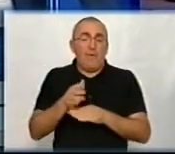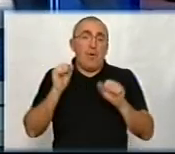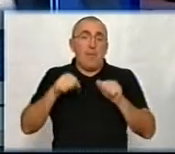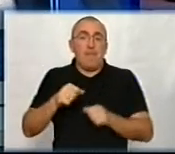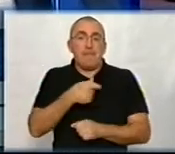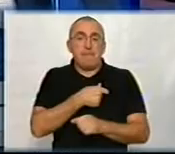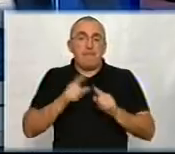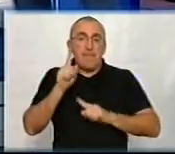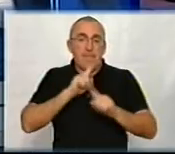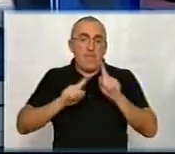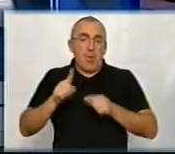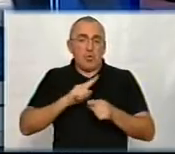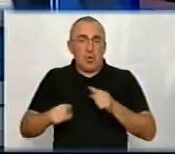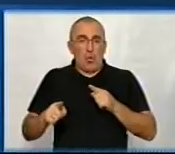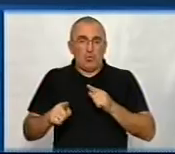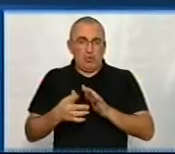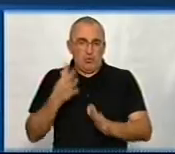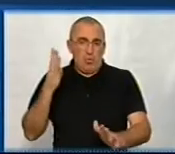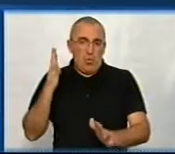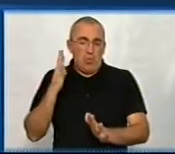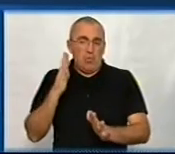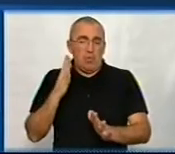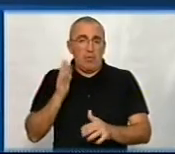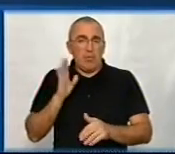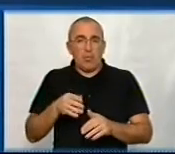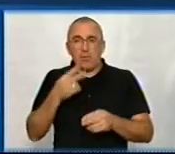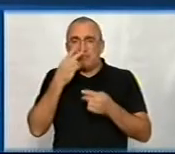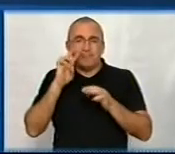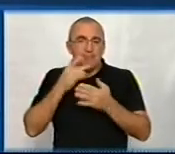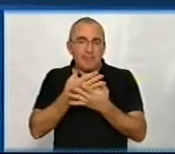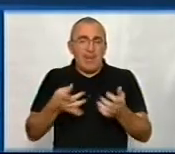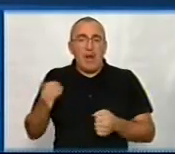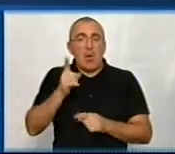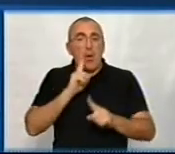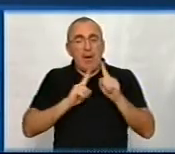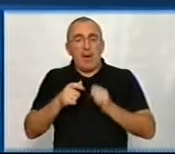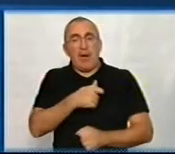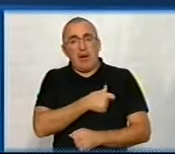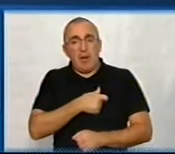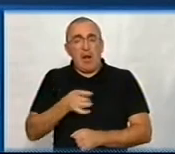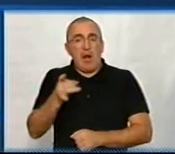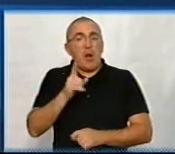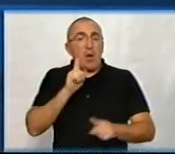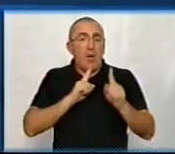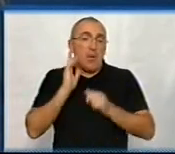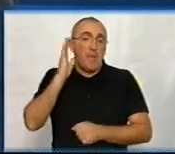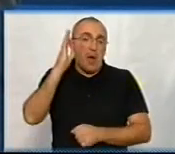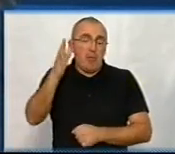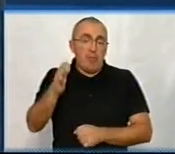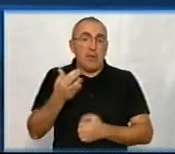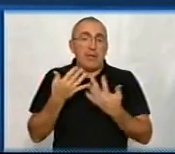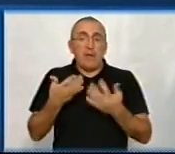парламентські дострокові. Виходить, наскільки будуть забарвлені самі районні ради, депутати районних рад майбутніх,